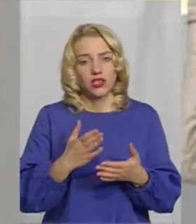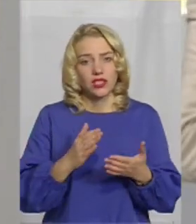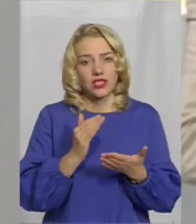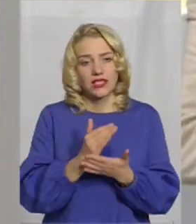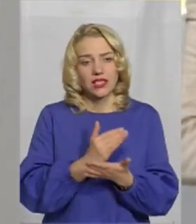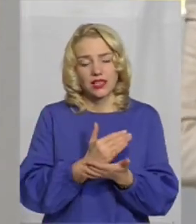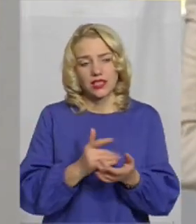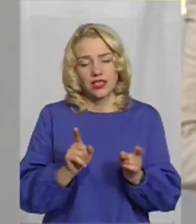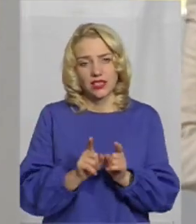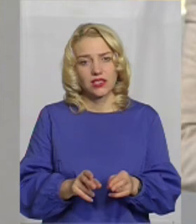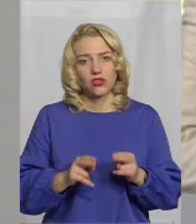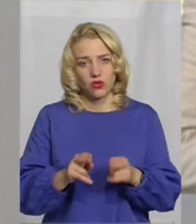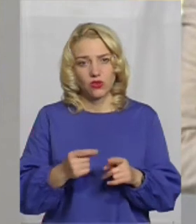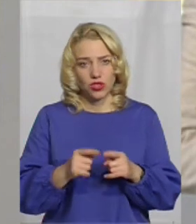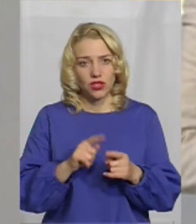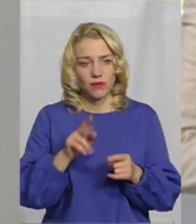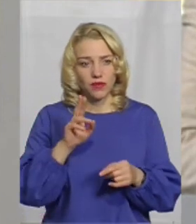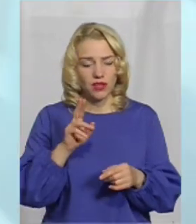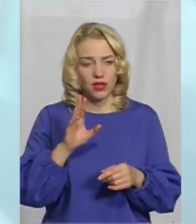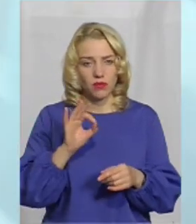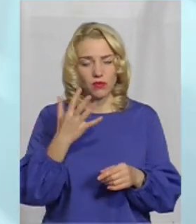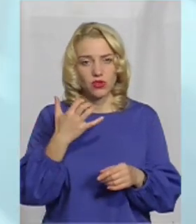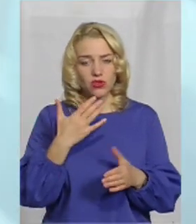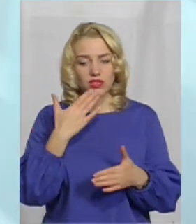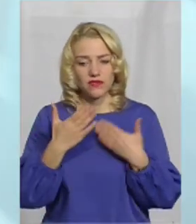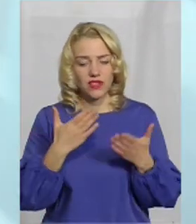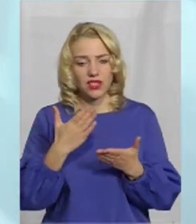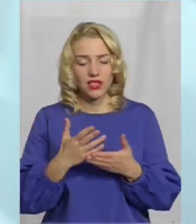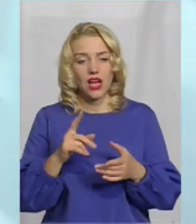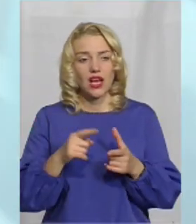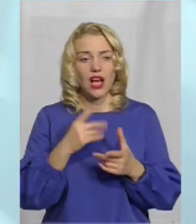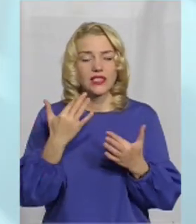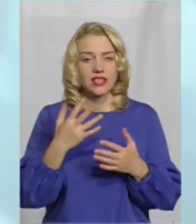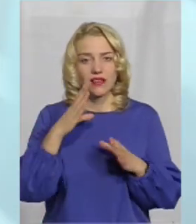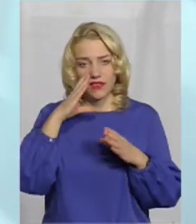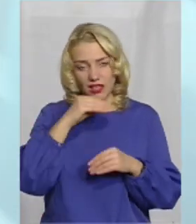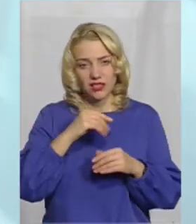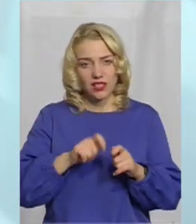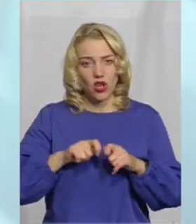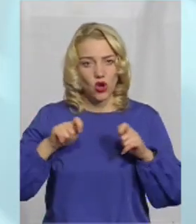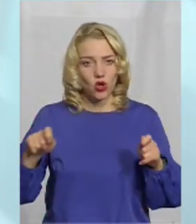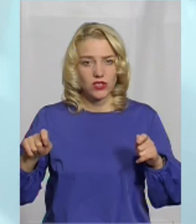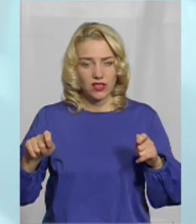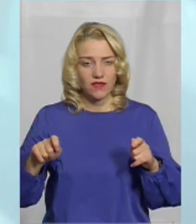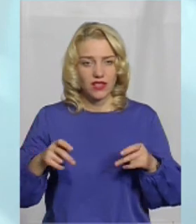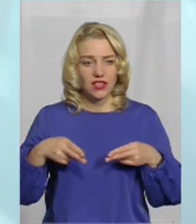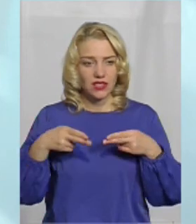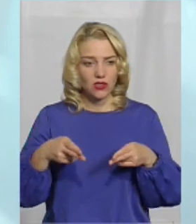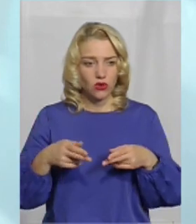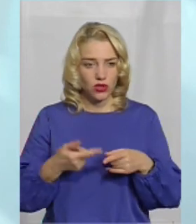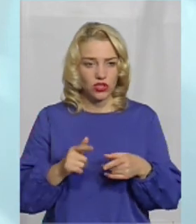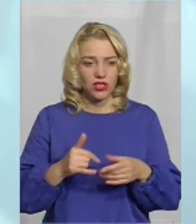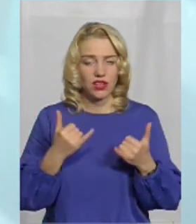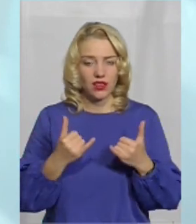понад 500 вже за цей рік ізвернень до поліції, а от скільки вдається розкривати? Ну, на даний момент в нас